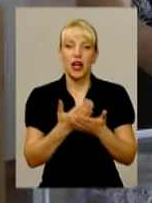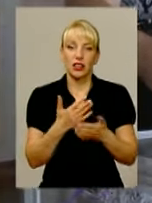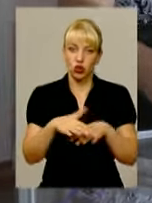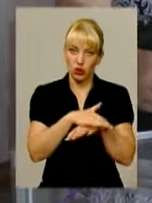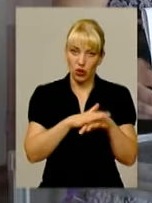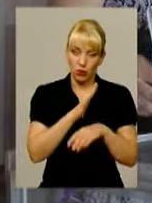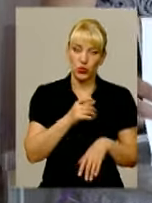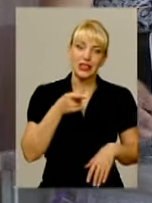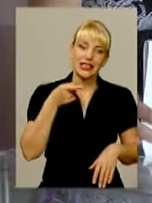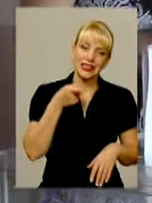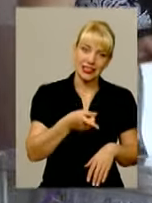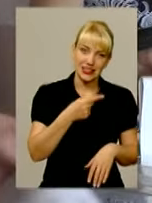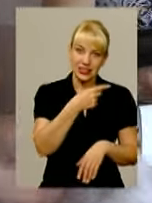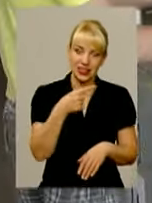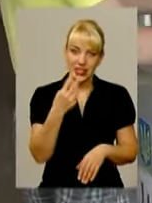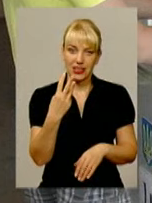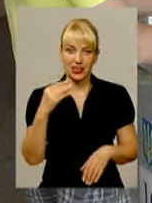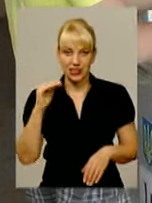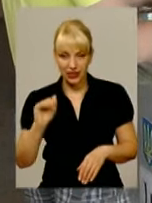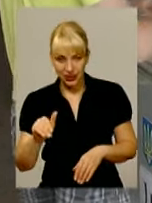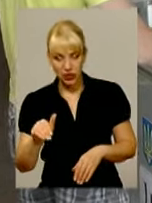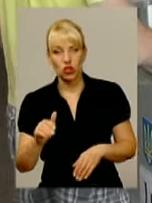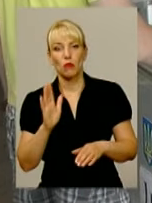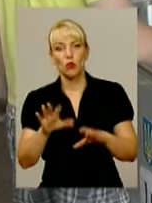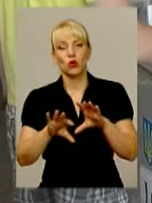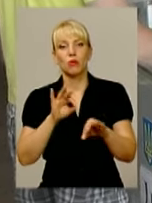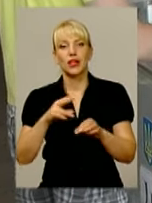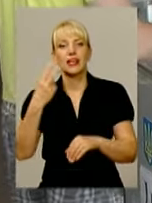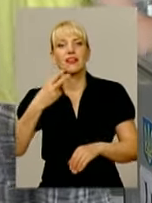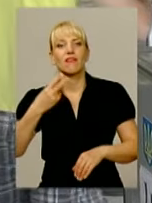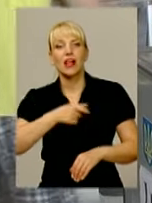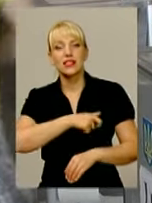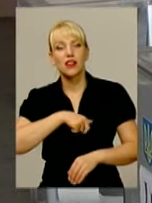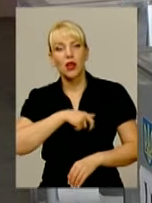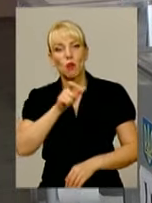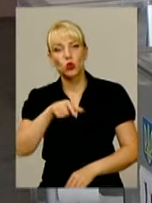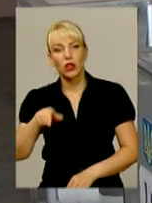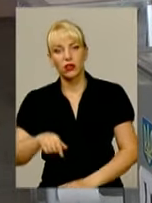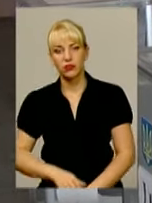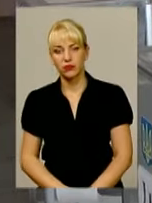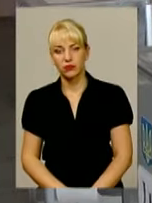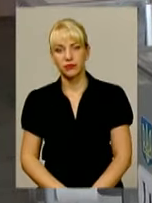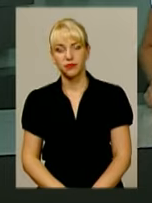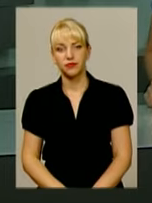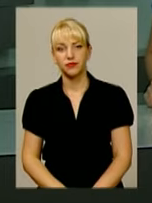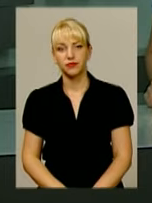кількість депутатів місцевої ради зросте до 20. Анна Михайловська, Юрій Чорний для інформаційного випуску.